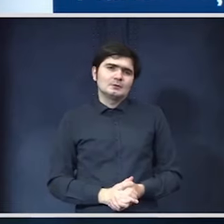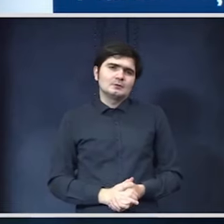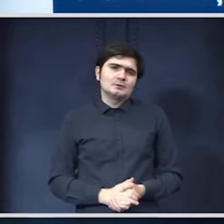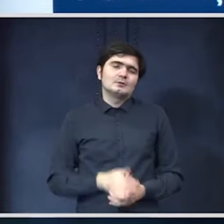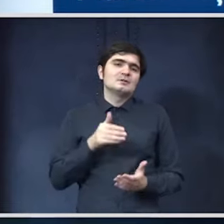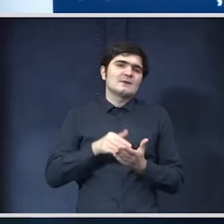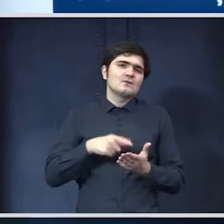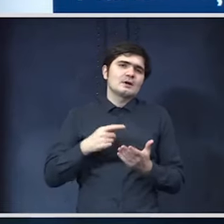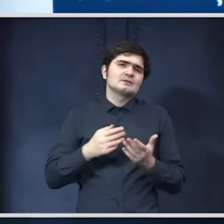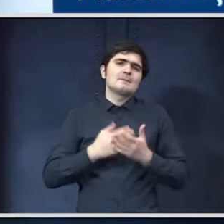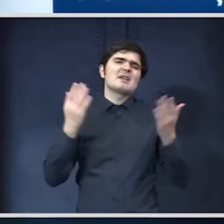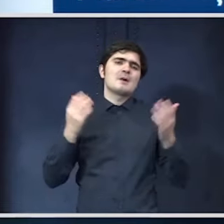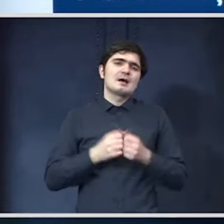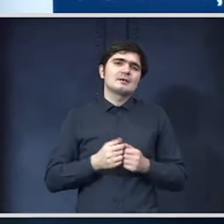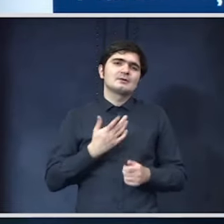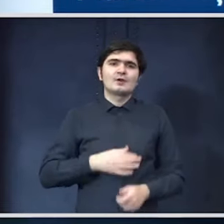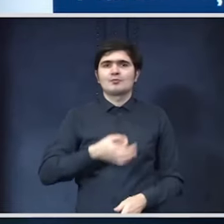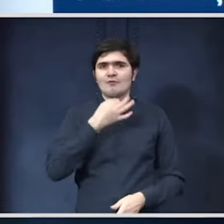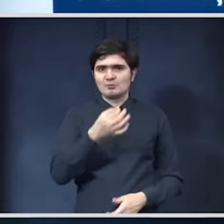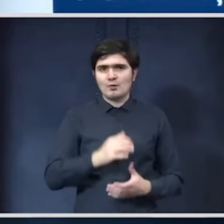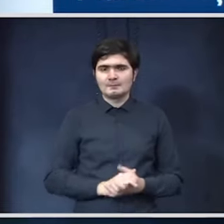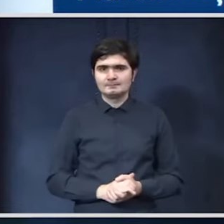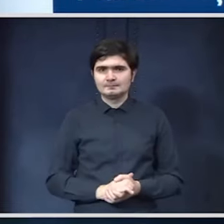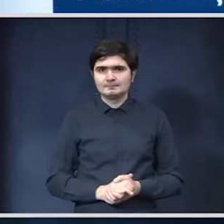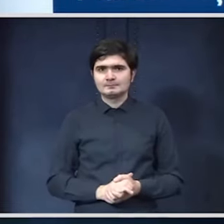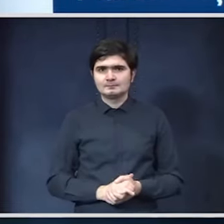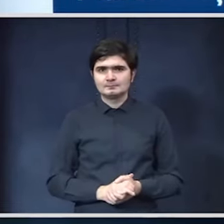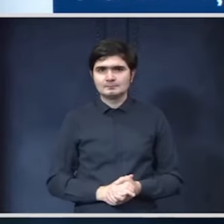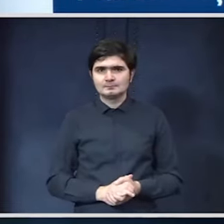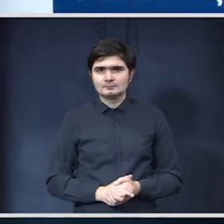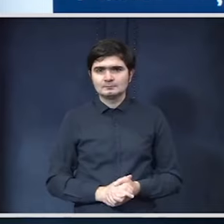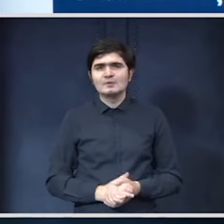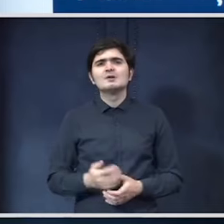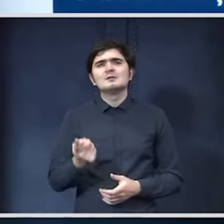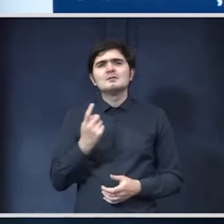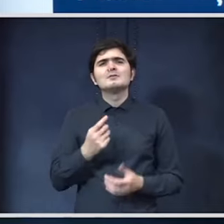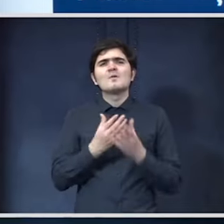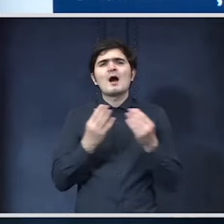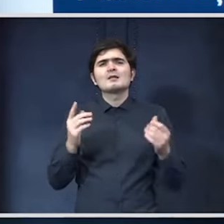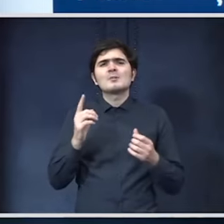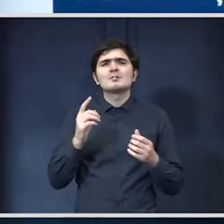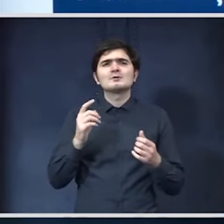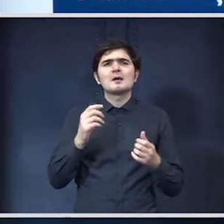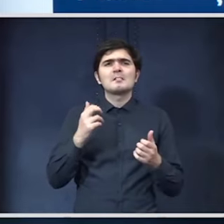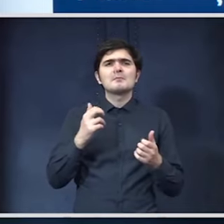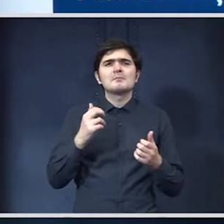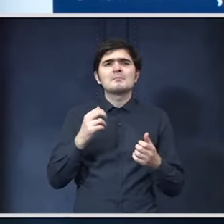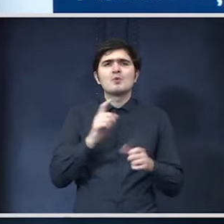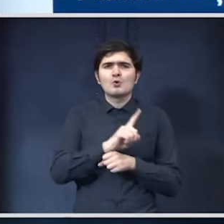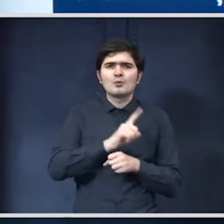Nevoia este mult mai mare Vreau să vă spun că din cele foarte multe întâlniri pe care le-am avut perioada asta